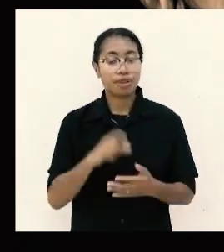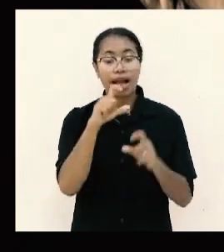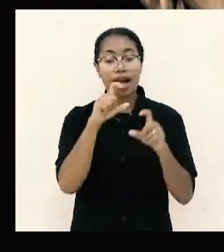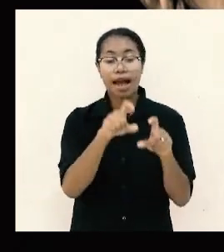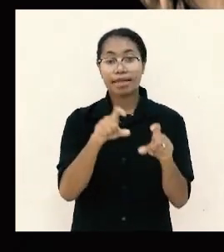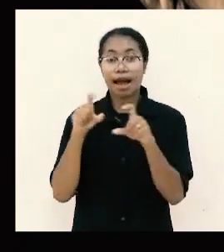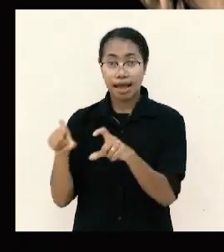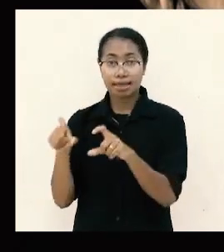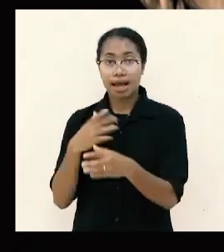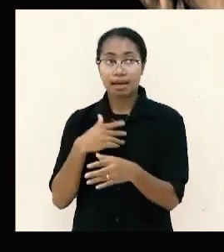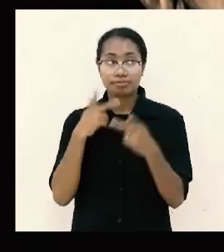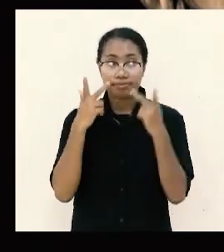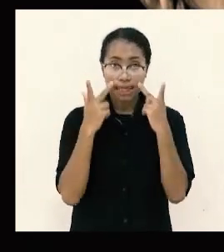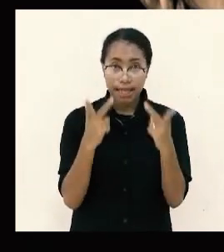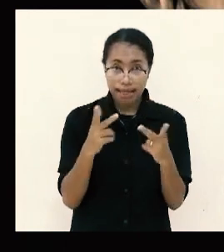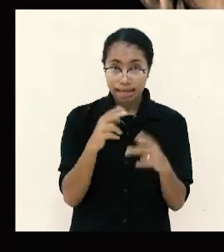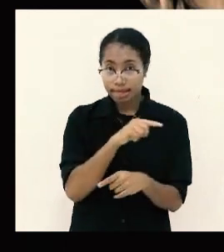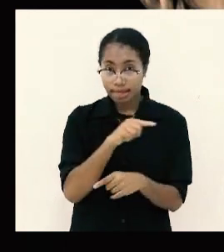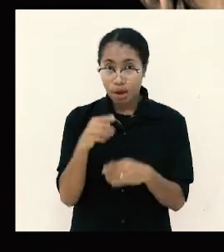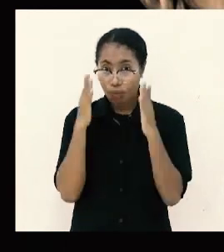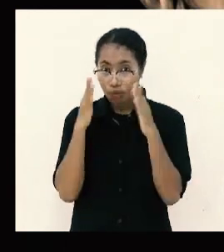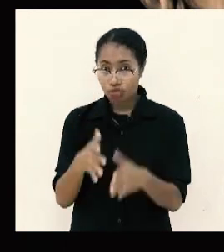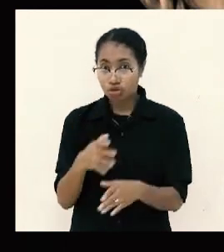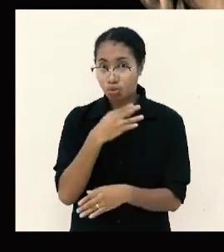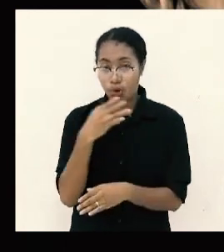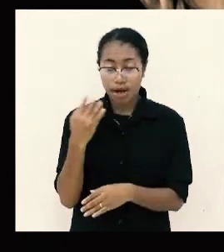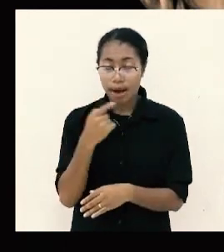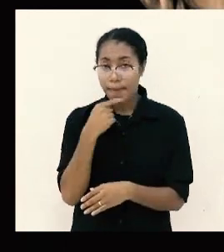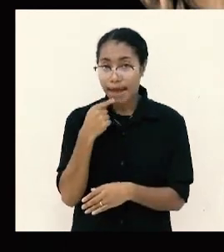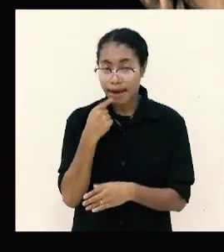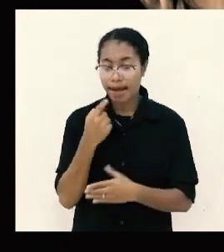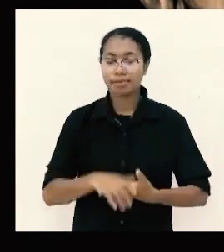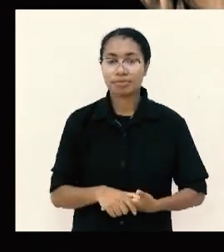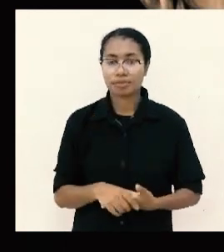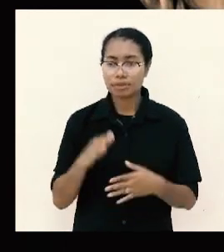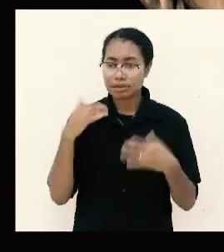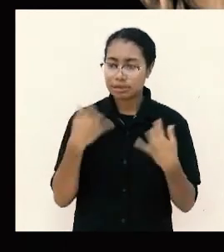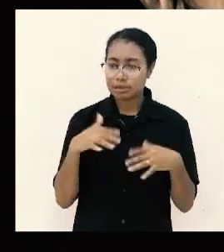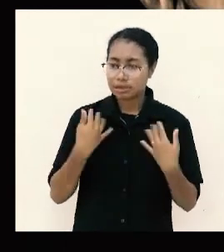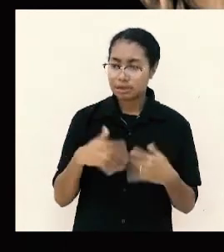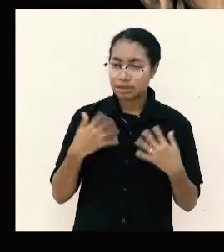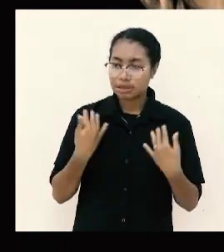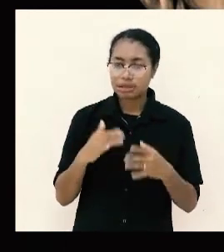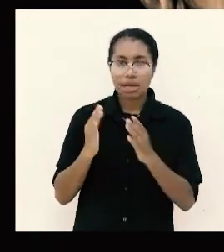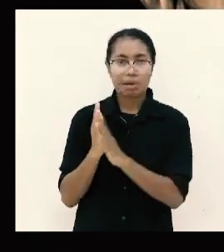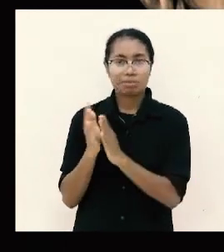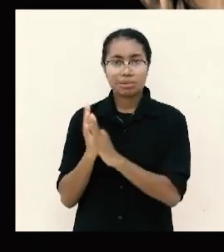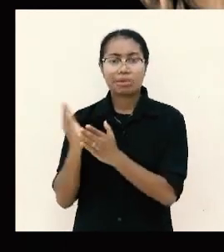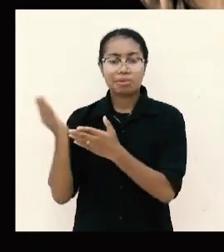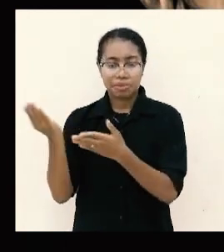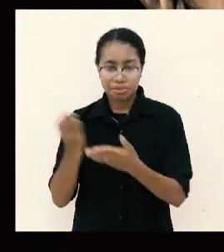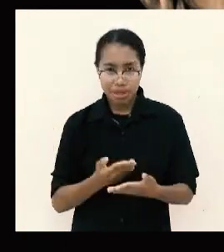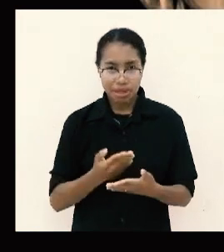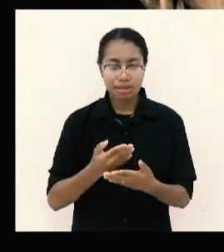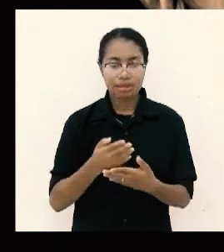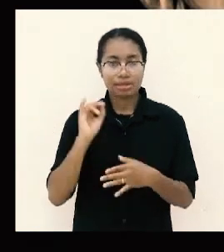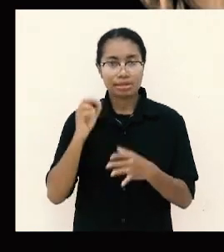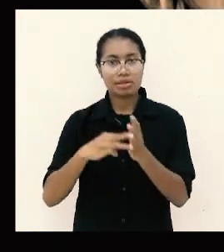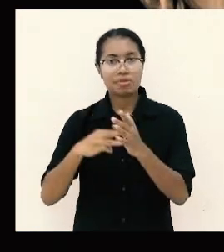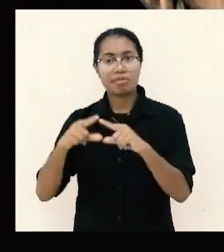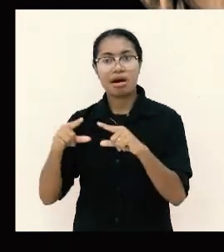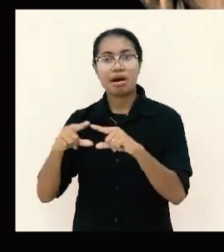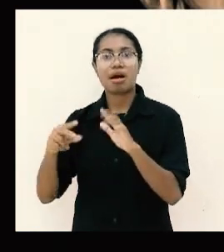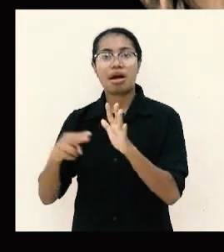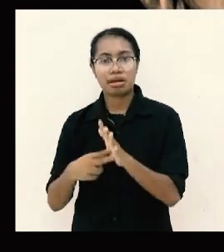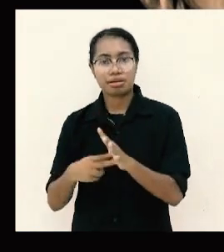saya garis bawah ini menunjukkan Paulus sangat mengapresiasi pemberian jemaat Filipi